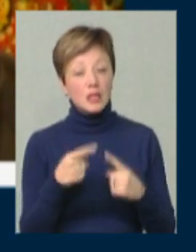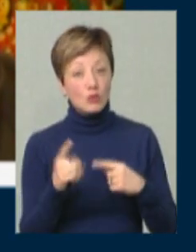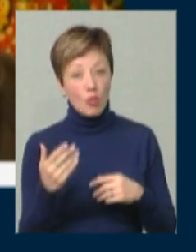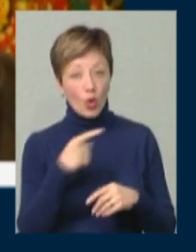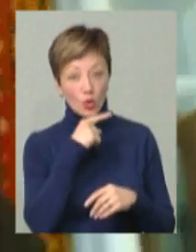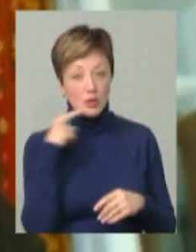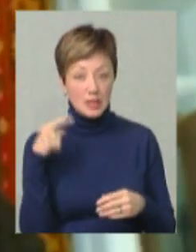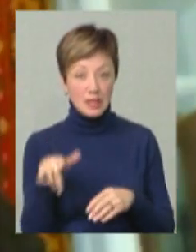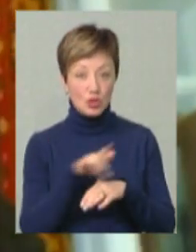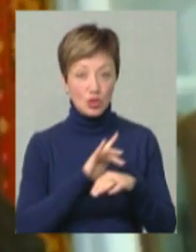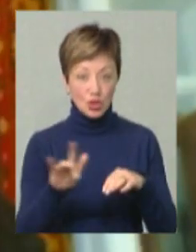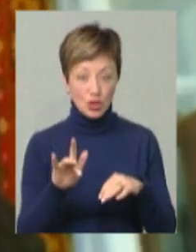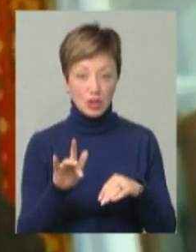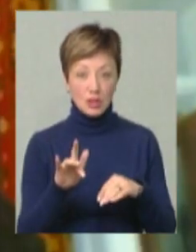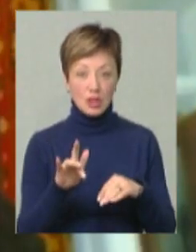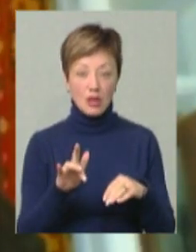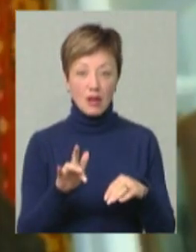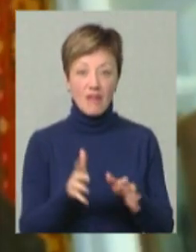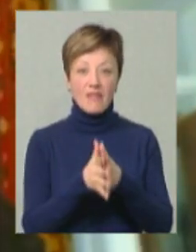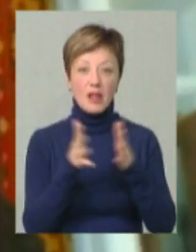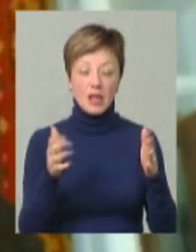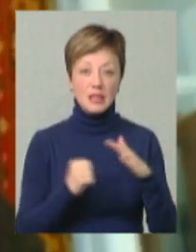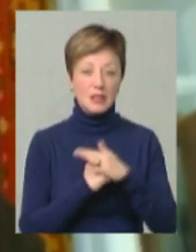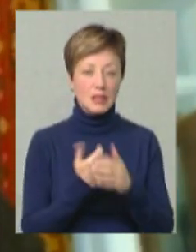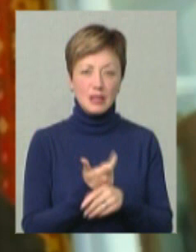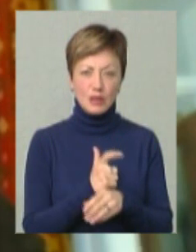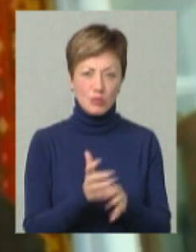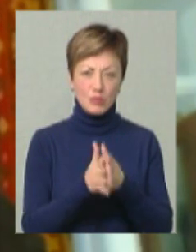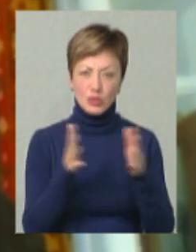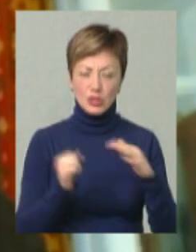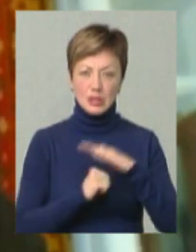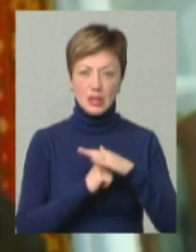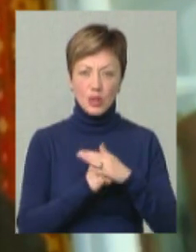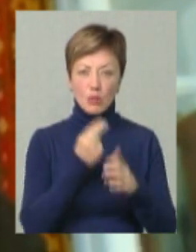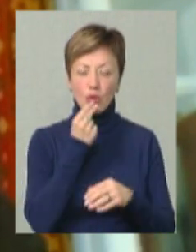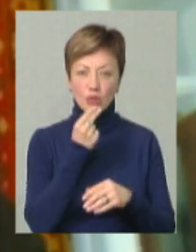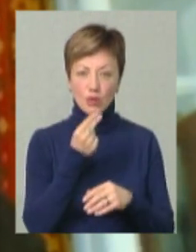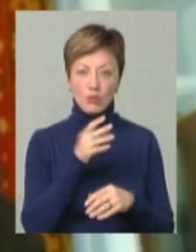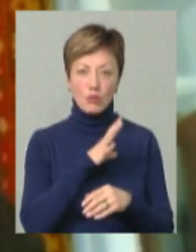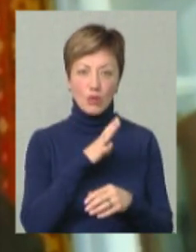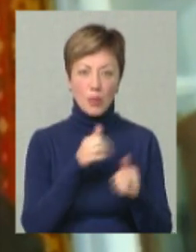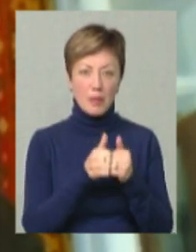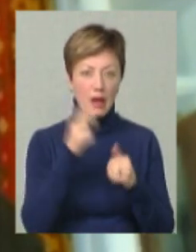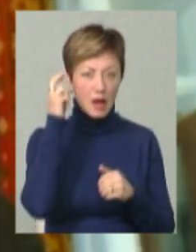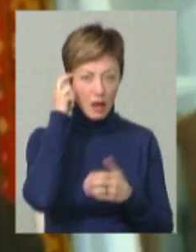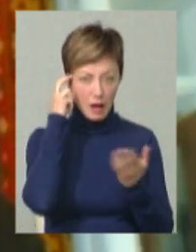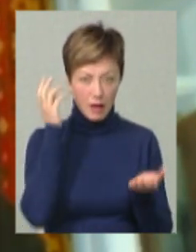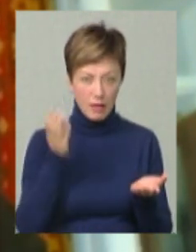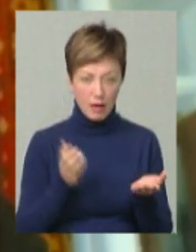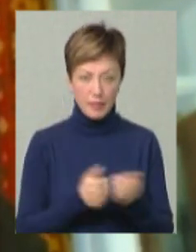Росія знищила великі склади, найбільші склади продуктів, які були біля Києва.